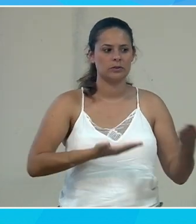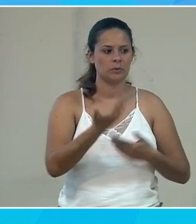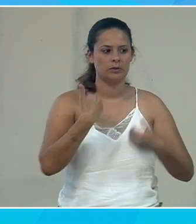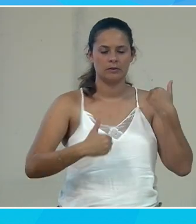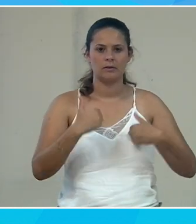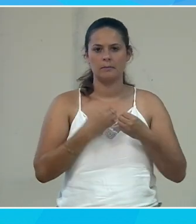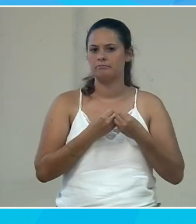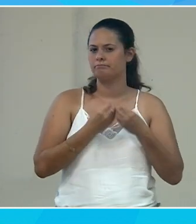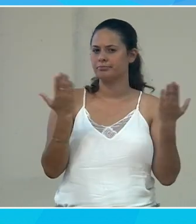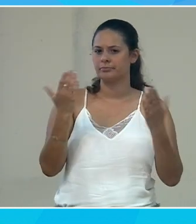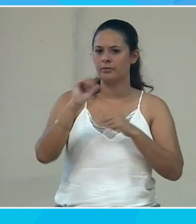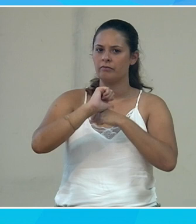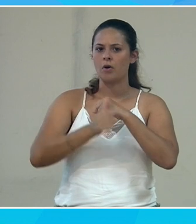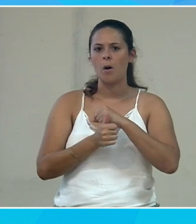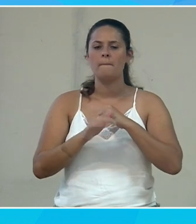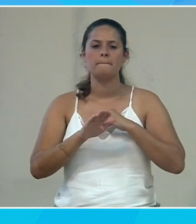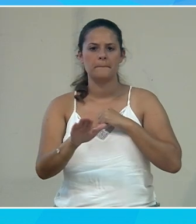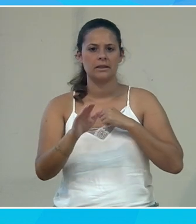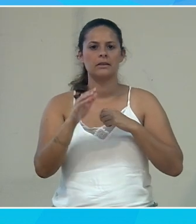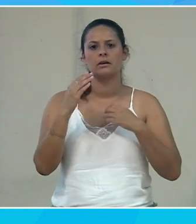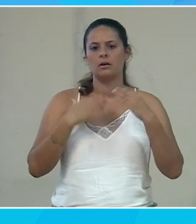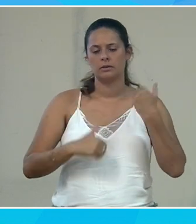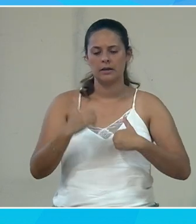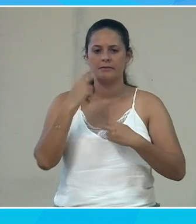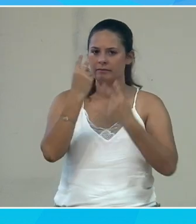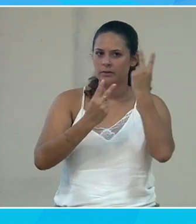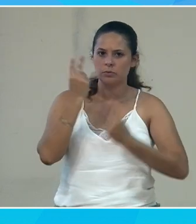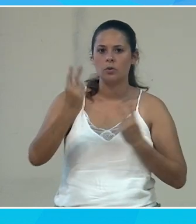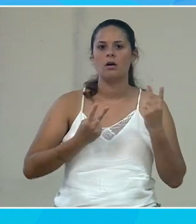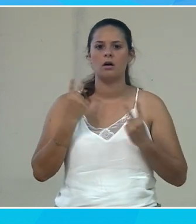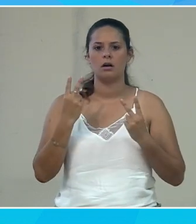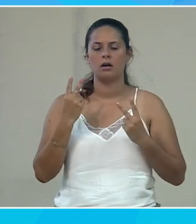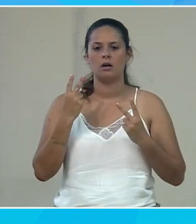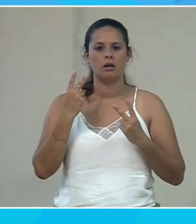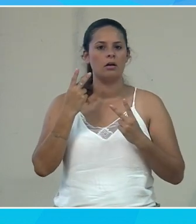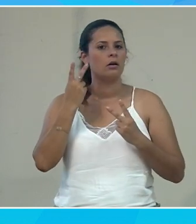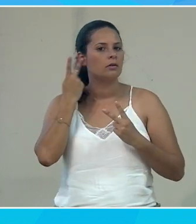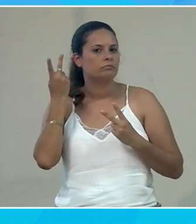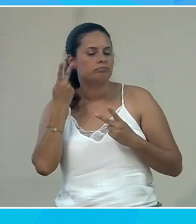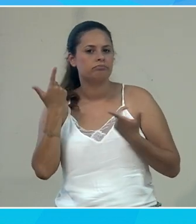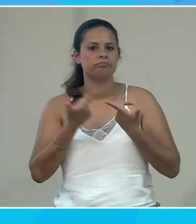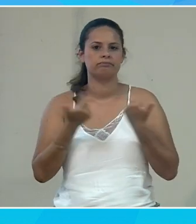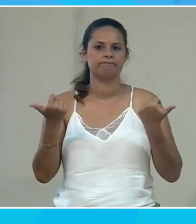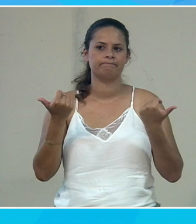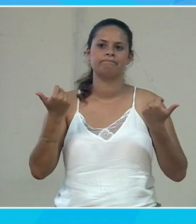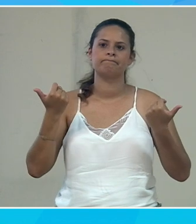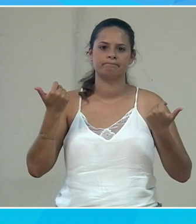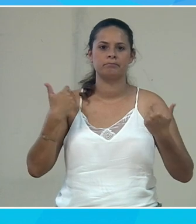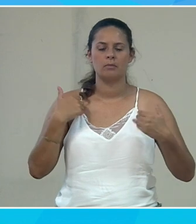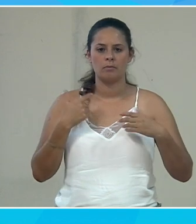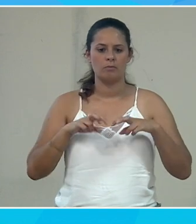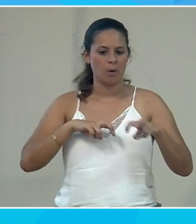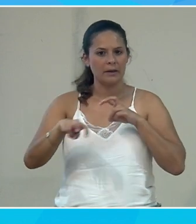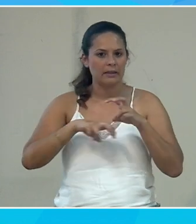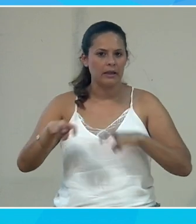plein de formes de handicap. On parle de vision, d'audition, mobilité, voilà. On parle un peu moins des formes d'apprentissage,